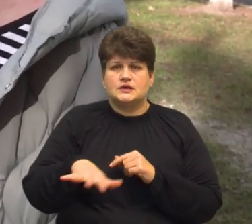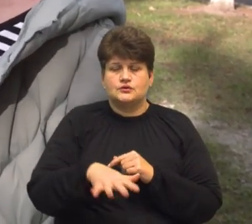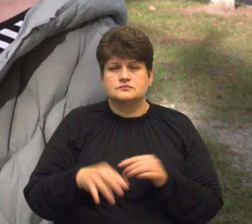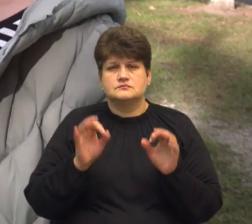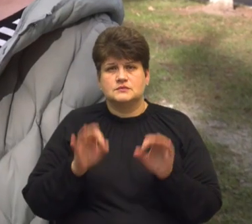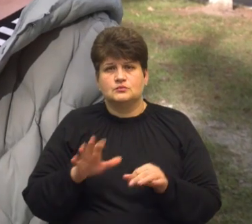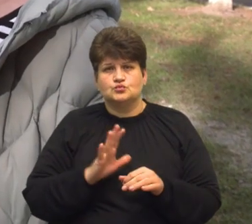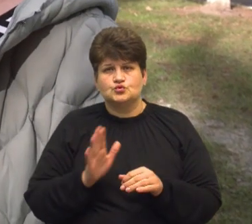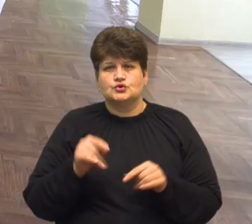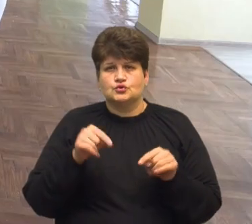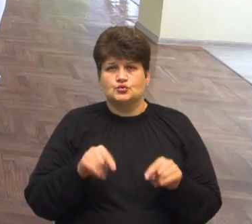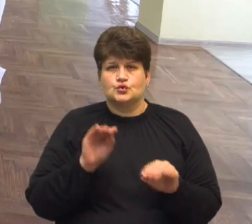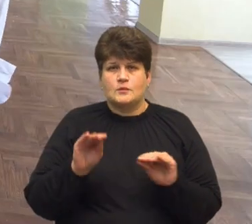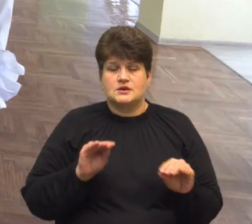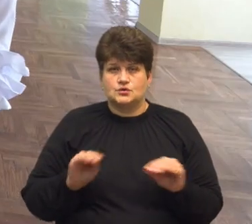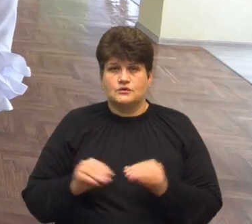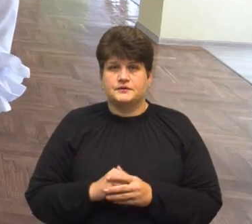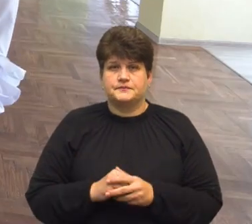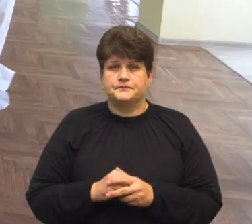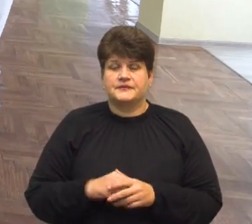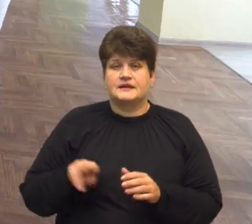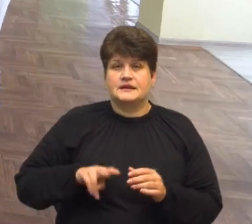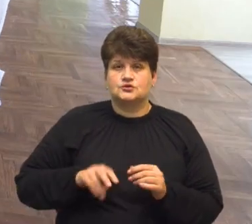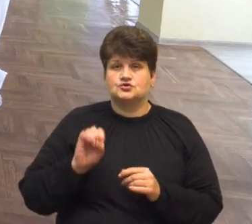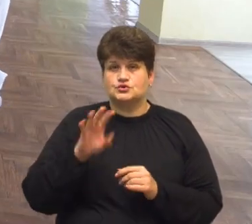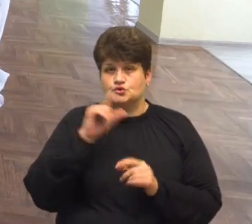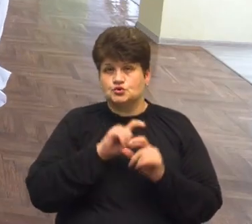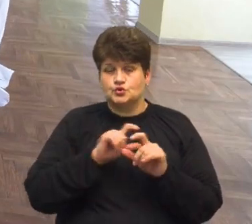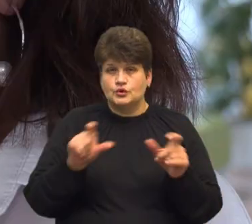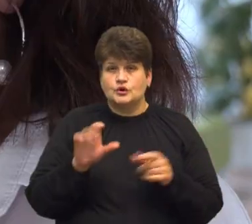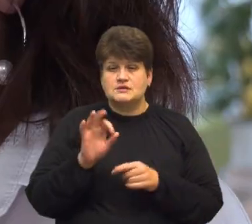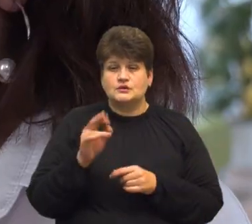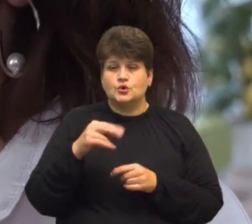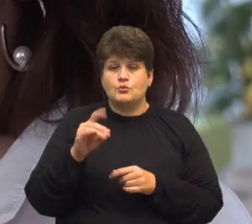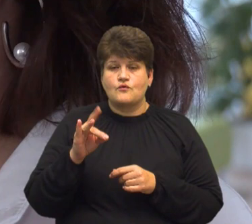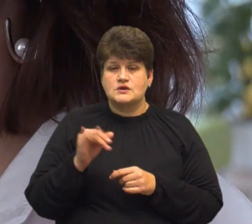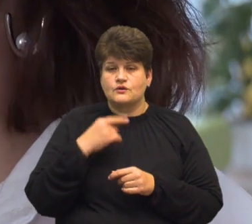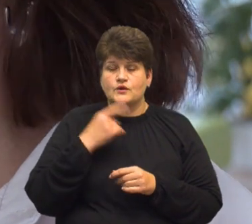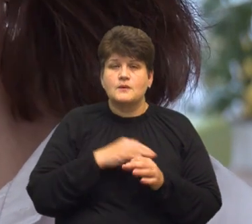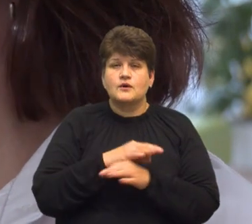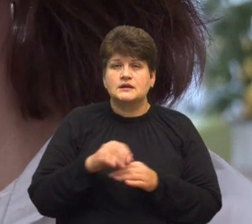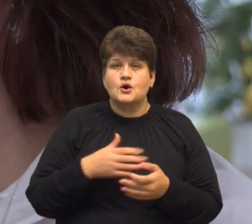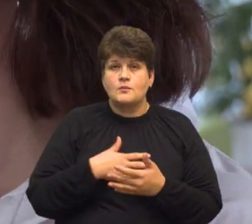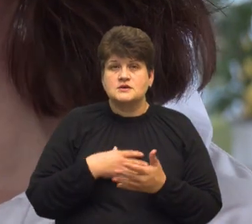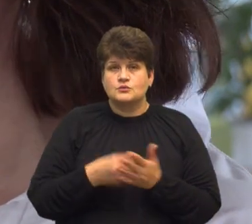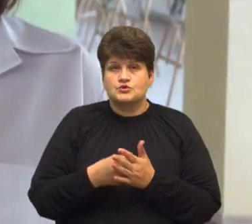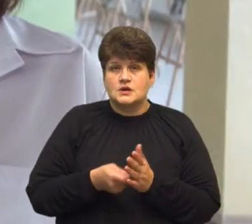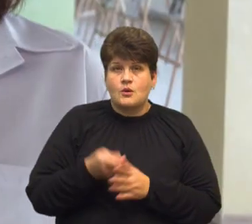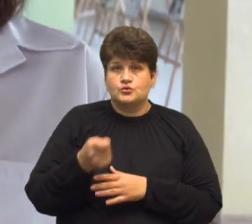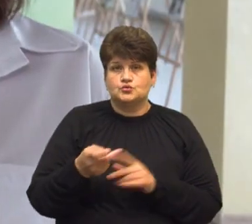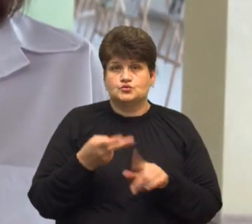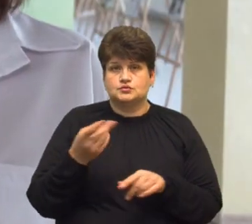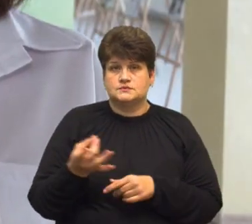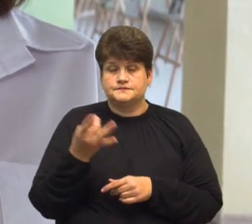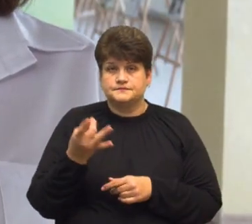буде саме тут їх облаштовувати. Директорка 14-ї школи Оксана Добровольська каже, проєкт на громадський бюджет подають вже вдруге. Ми